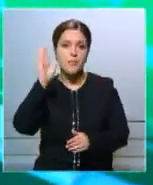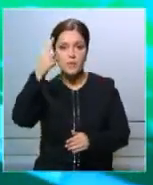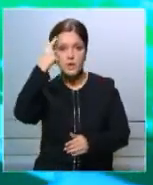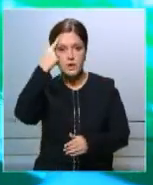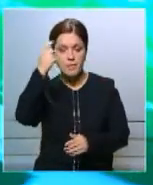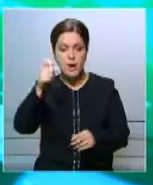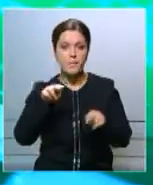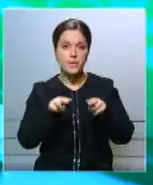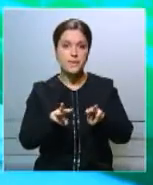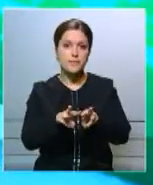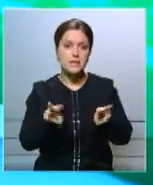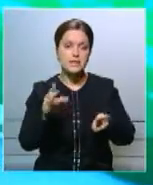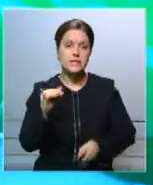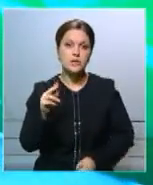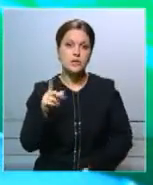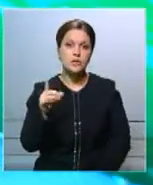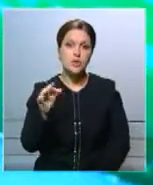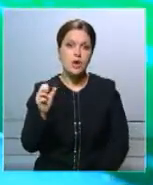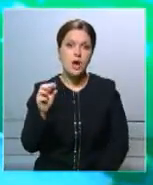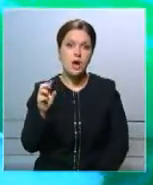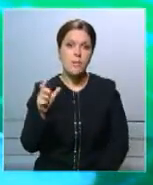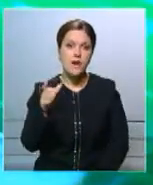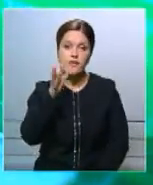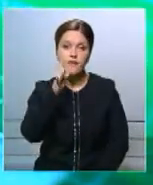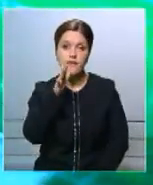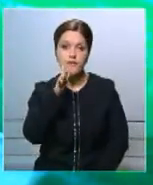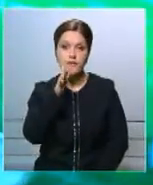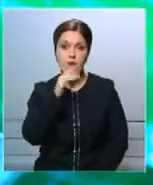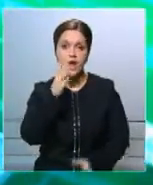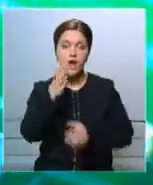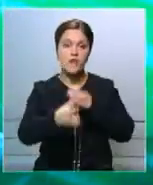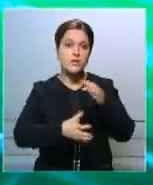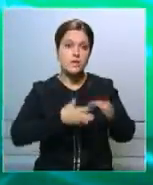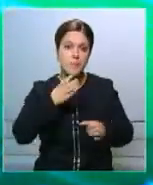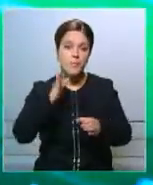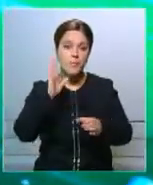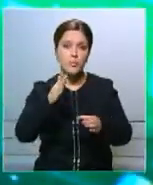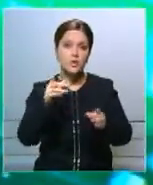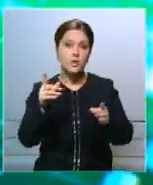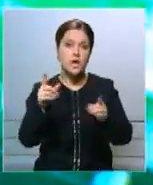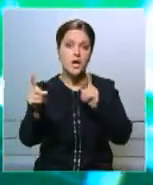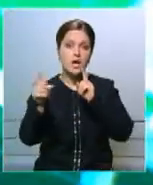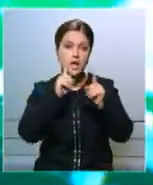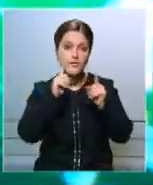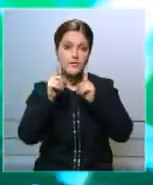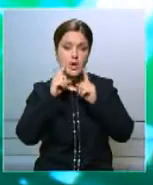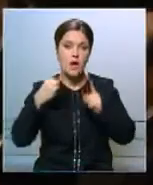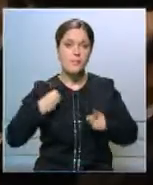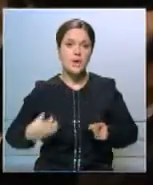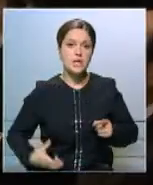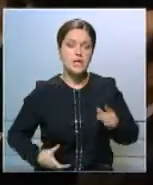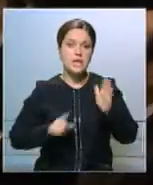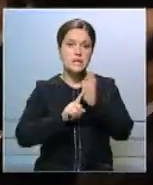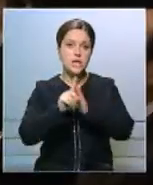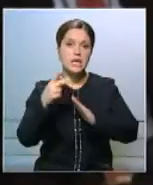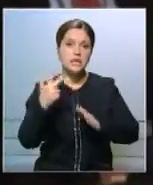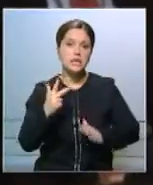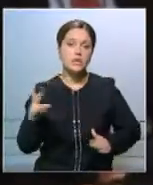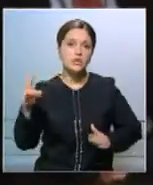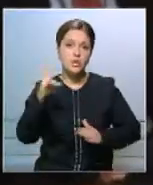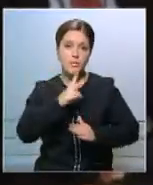инициатива будет объявлена премьер-министром Синзо Абе во время Всемирной климатической конференции в Париже. Она начнется 30 ноября.